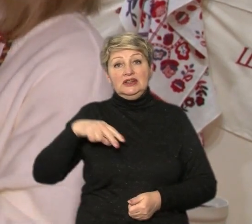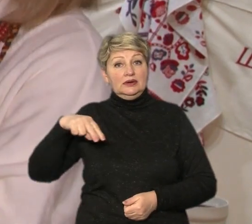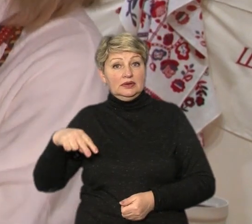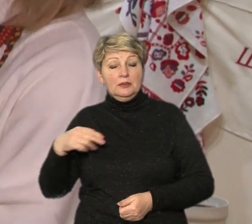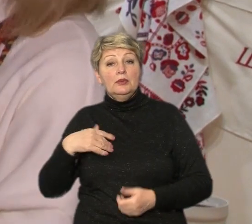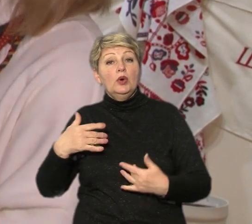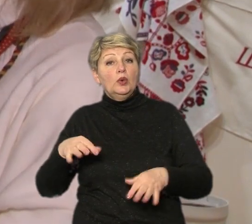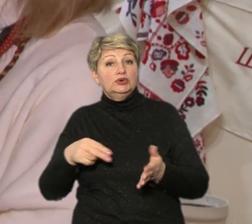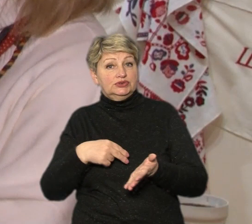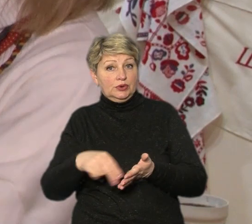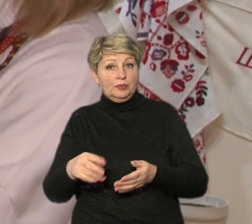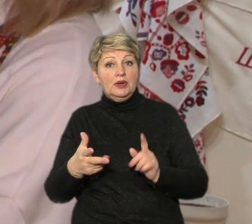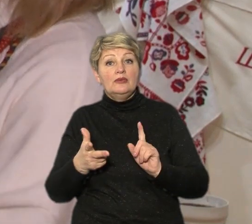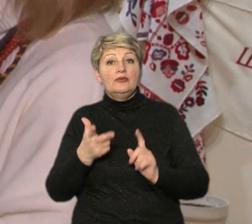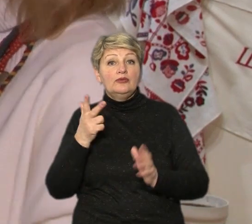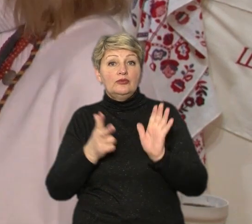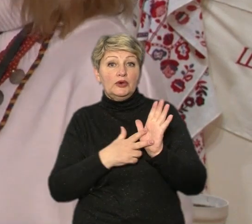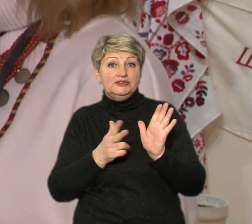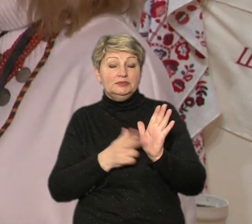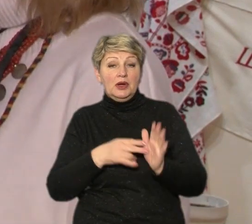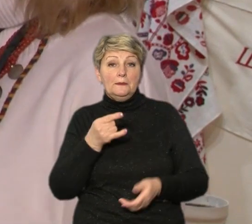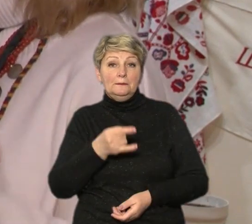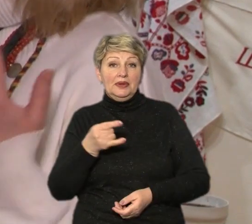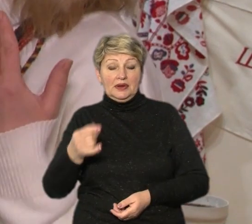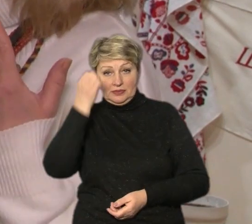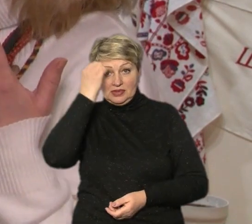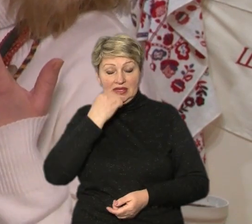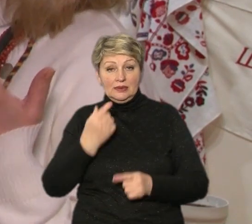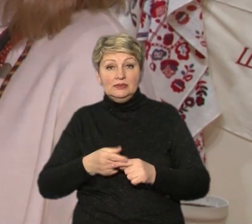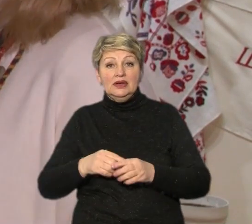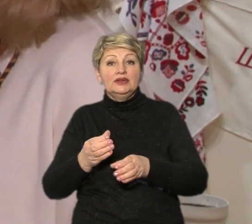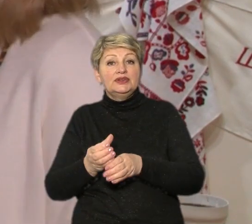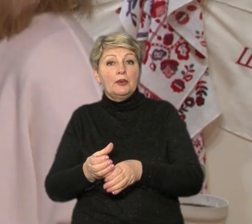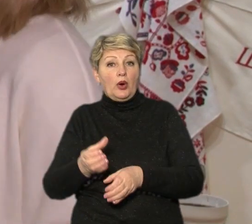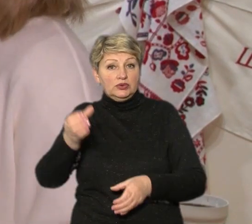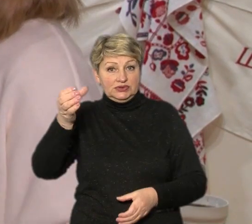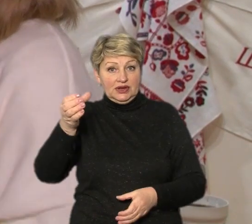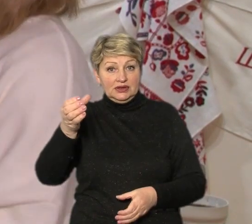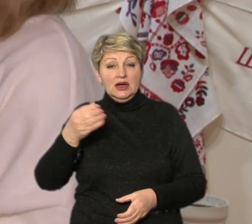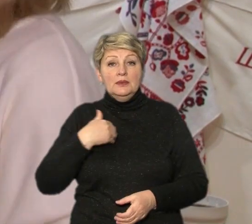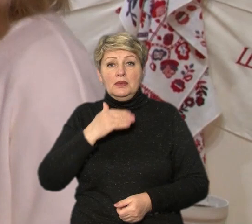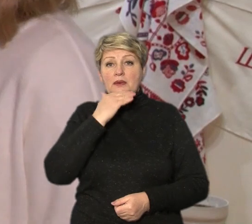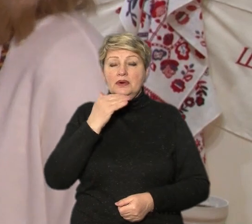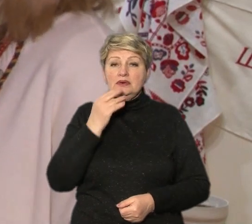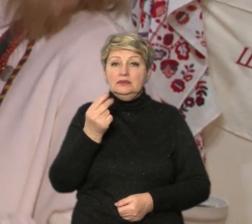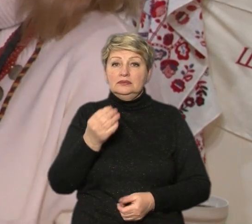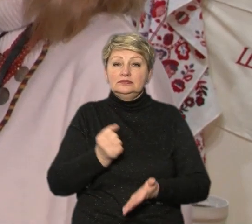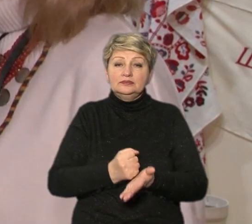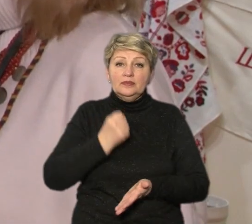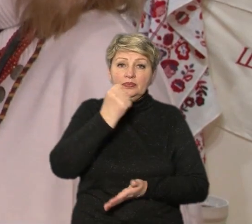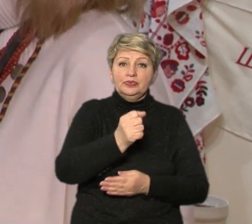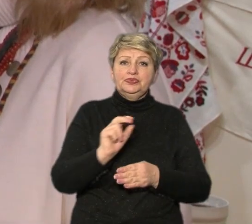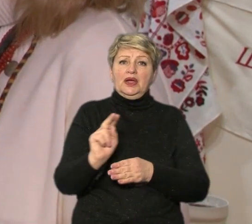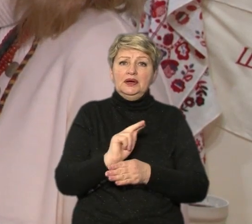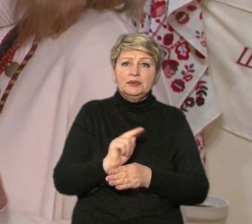купляємо восьмий пікап, дякуючи цим контейнерам. Ми багато донатів відправляємо на ремонти, на